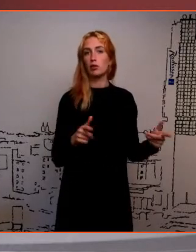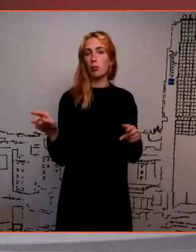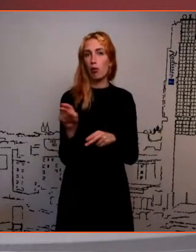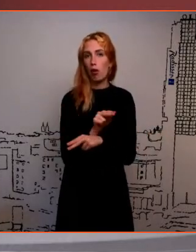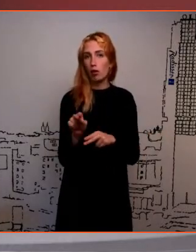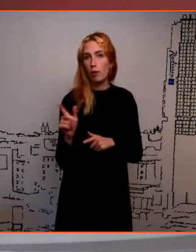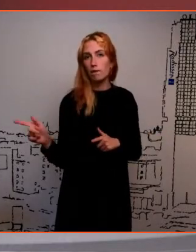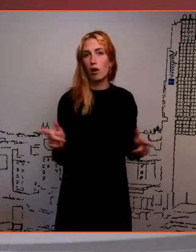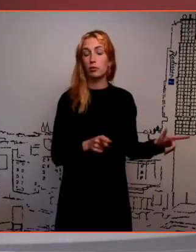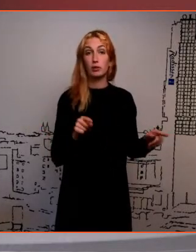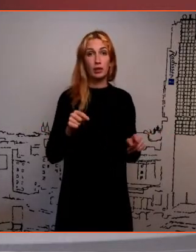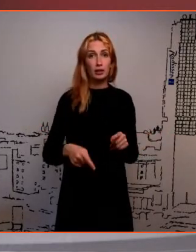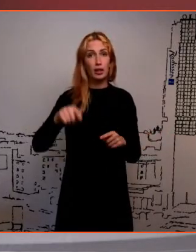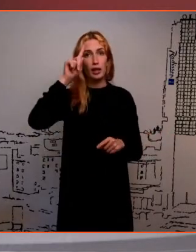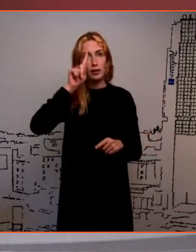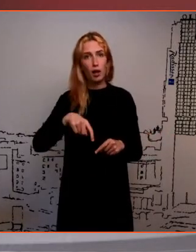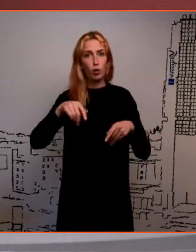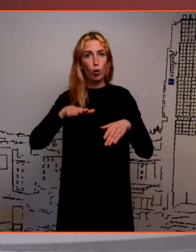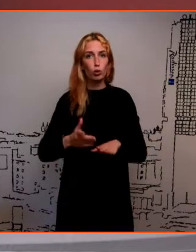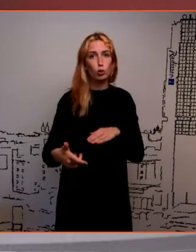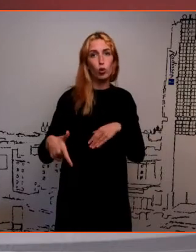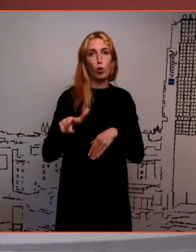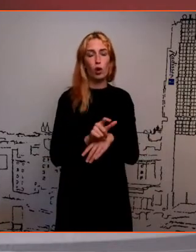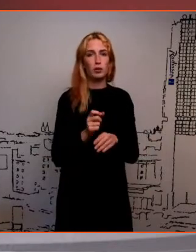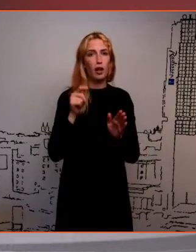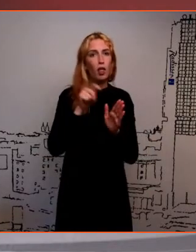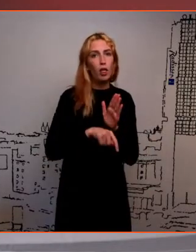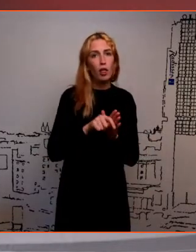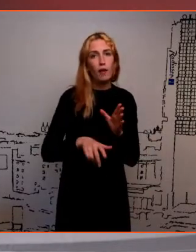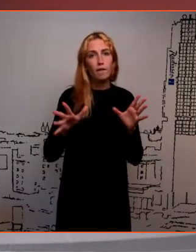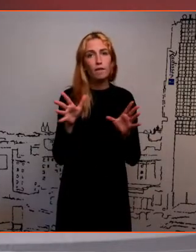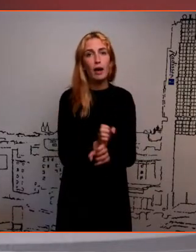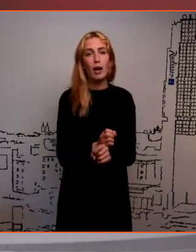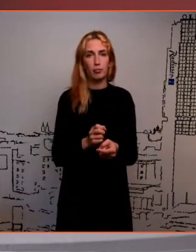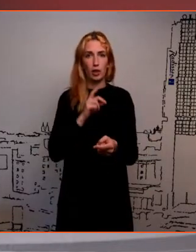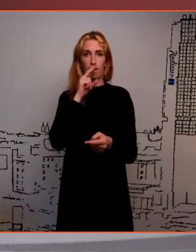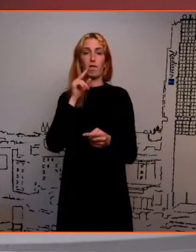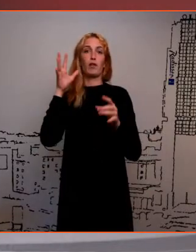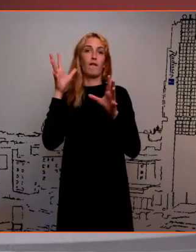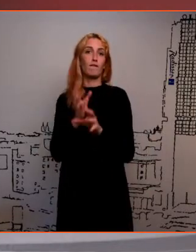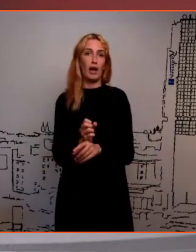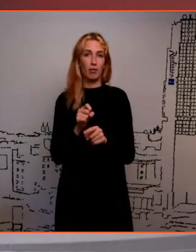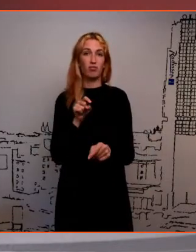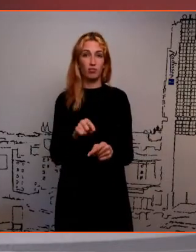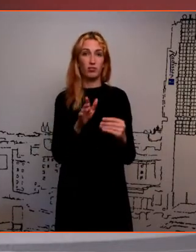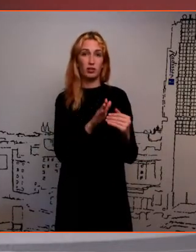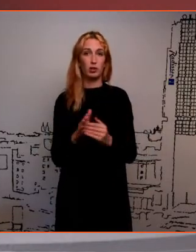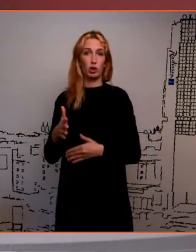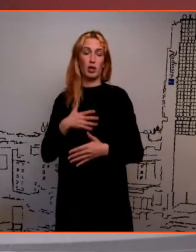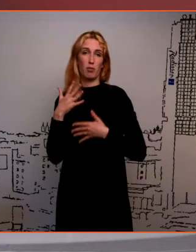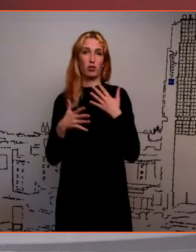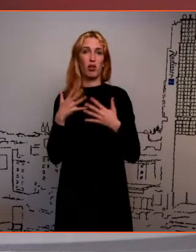Siis oleks rohkem teadliku otsuseid, vähem ämbreid, kokku jooksmist, kus tihti juba emotsionaalsed probleemid on lihtsalt